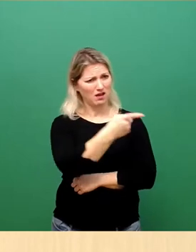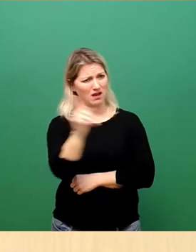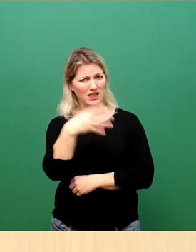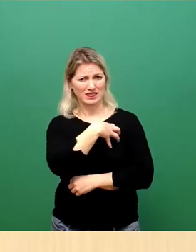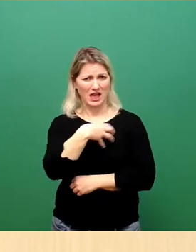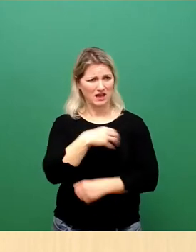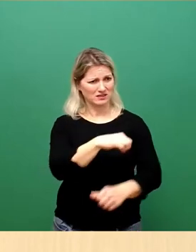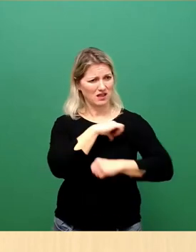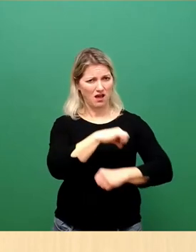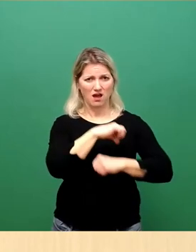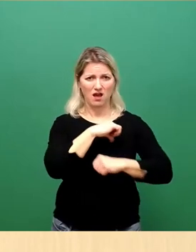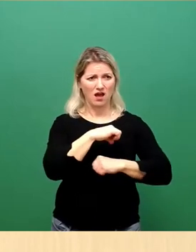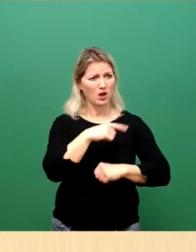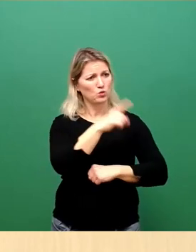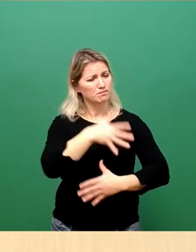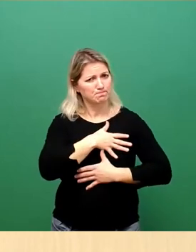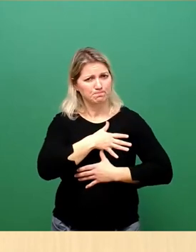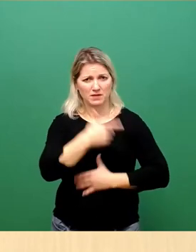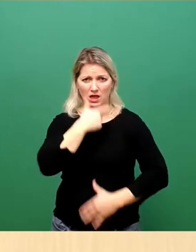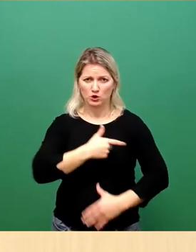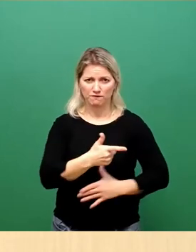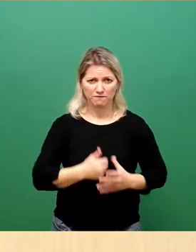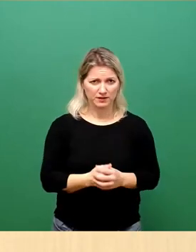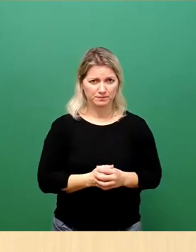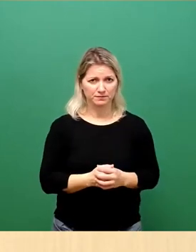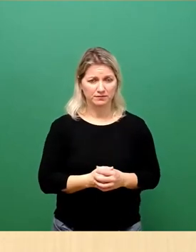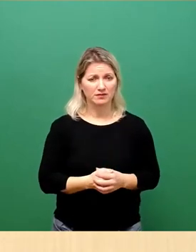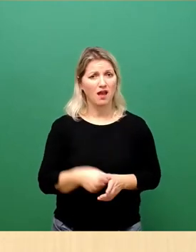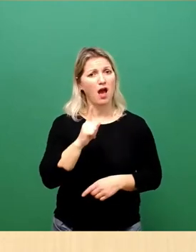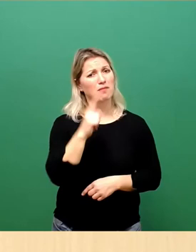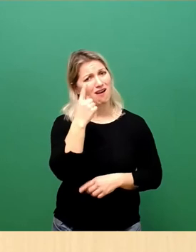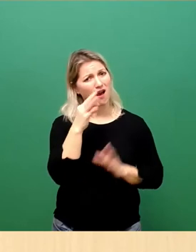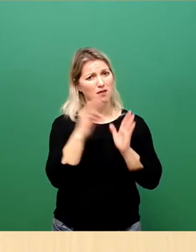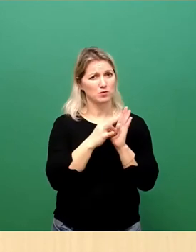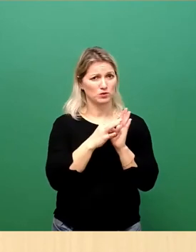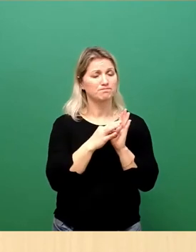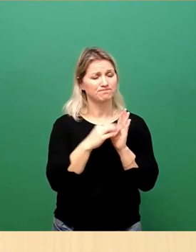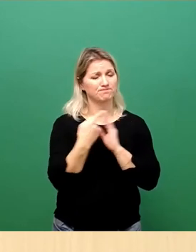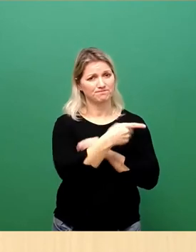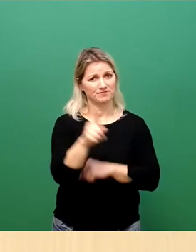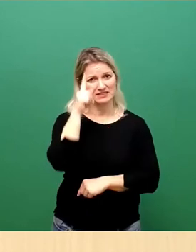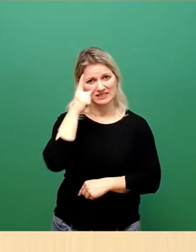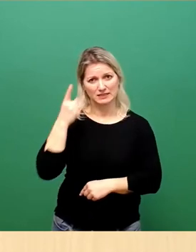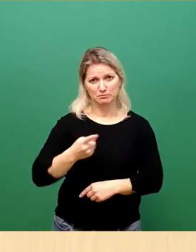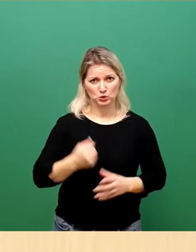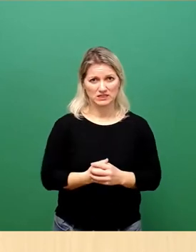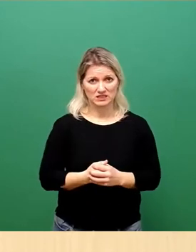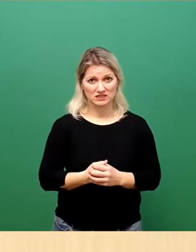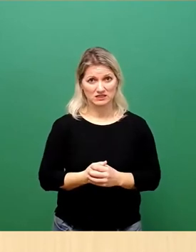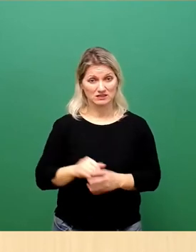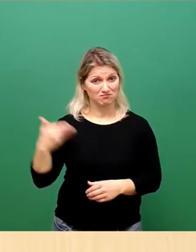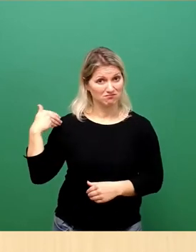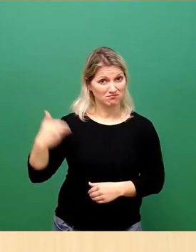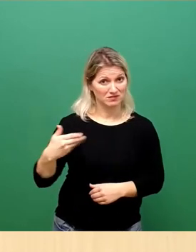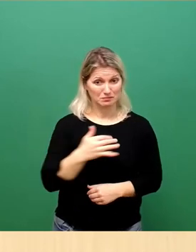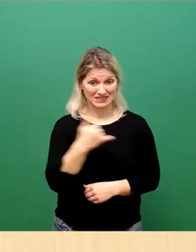ihr großes Mitgefühl. Aber eines müssen wir alle wissen. Das war noch lange nicht das